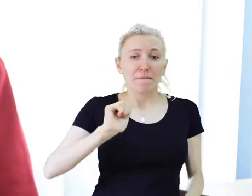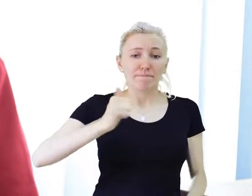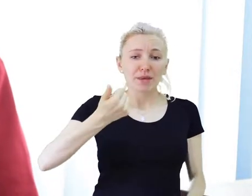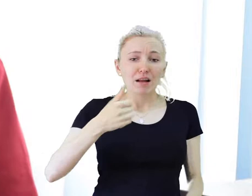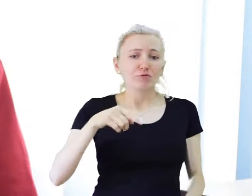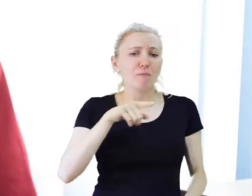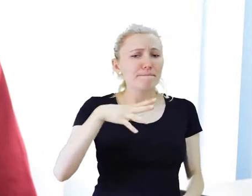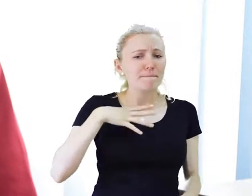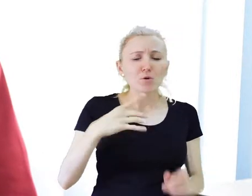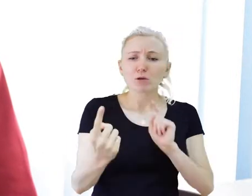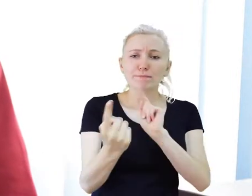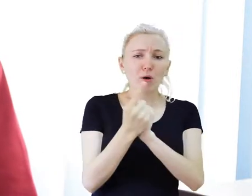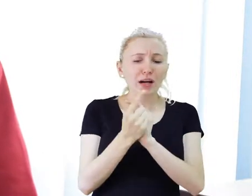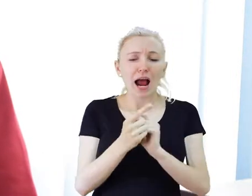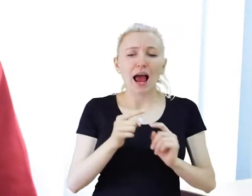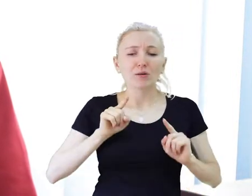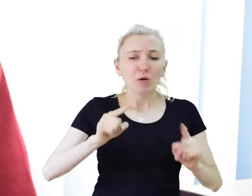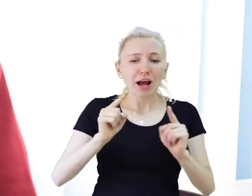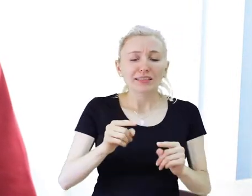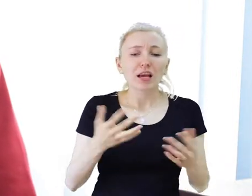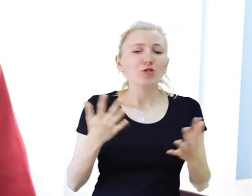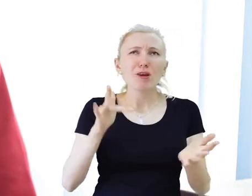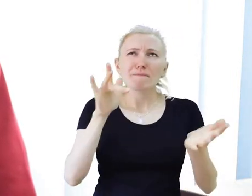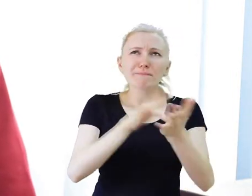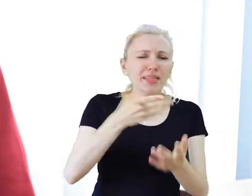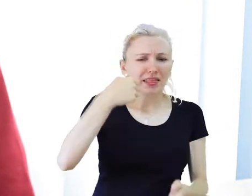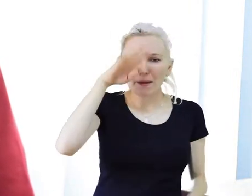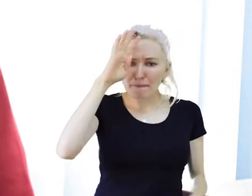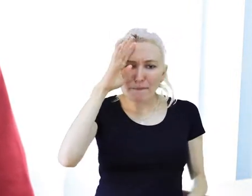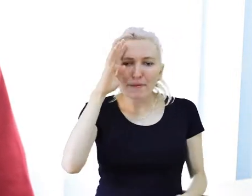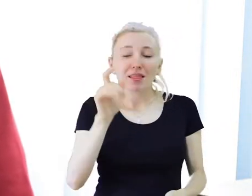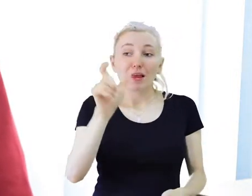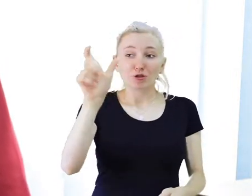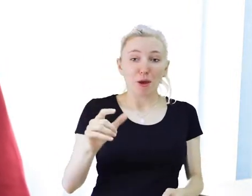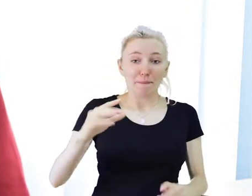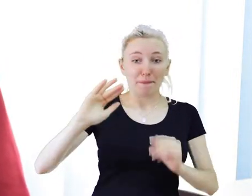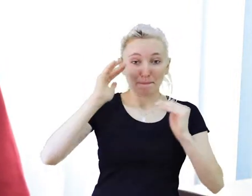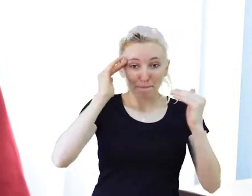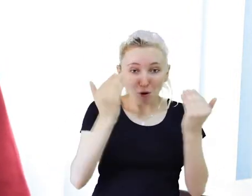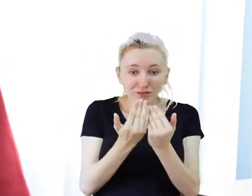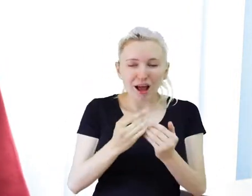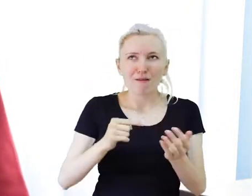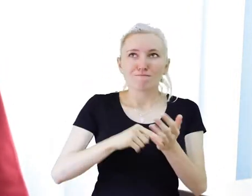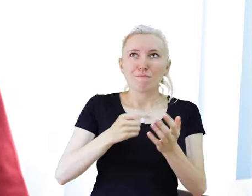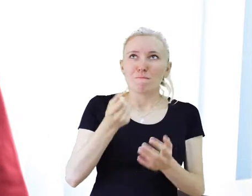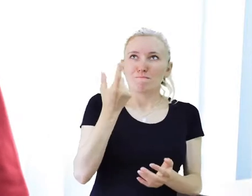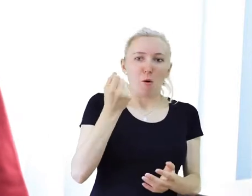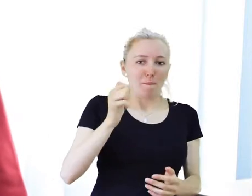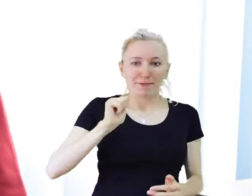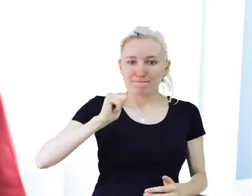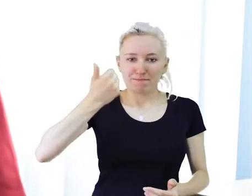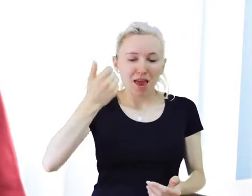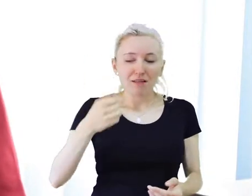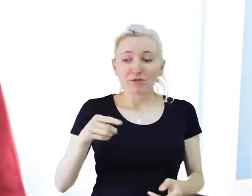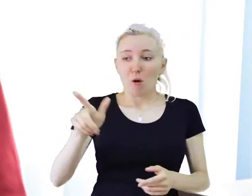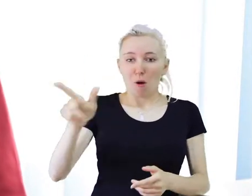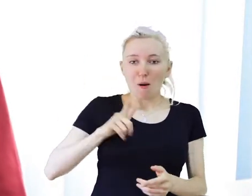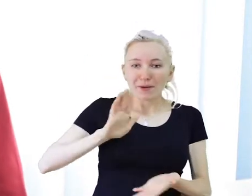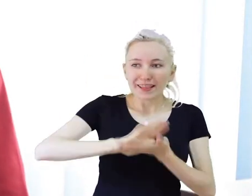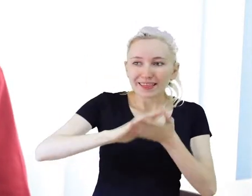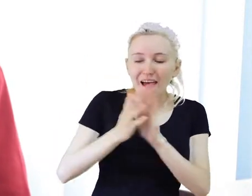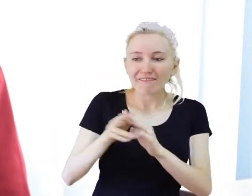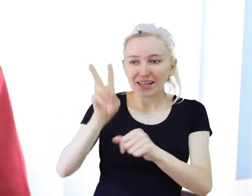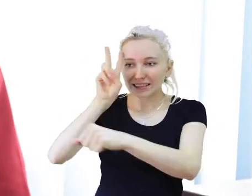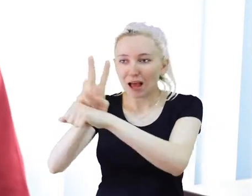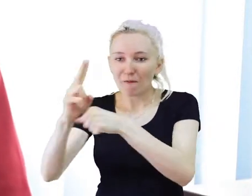na spotkaniu organizacyjnym, które gdzieś tam się odbywało, już też nie pamiętam gdzie.